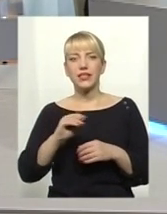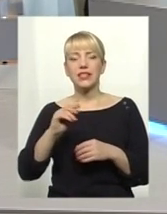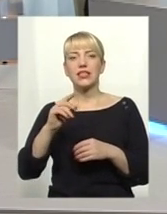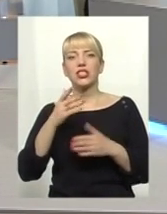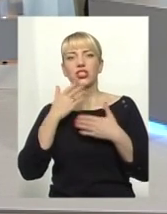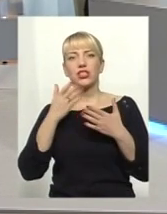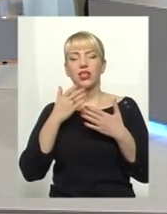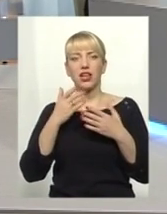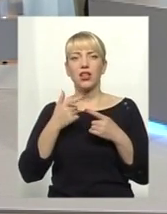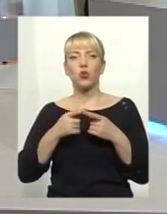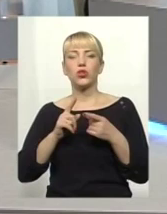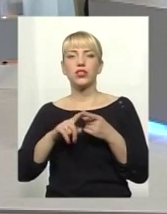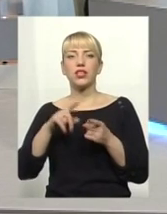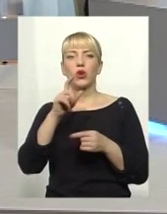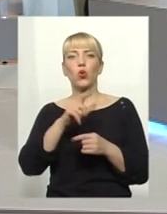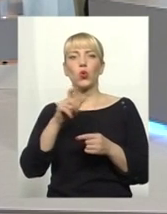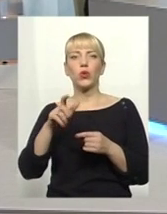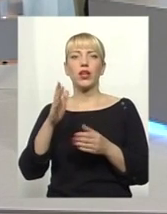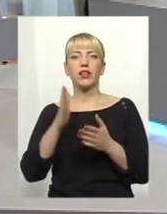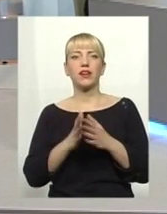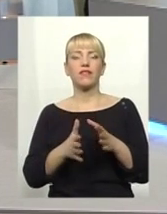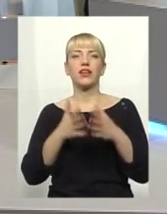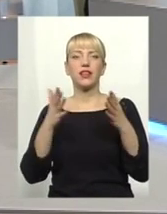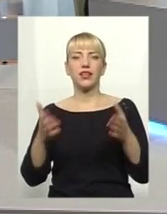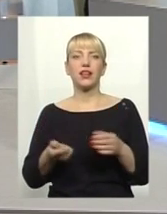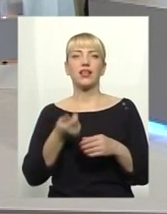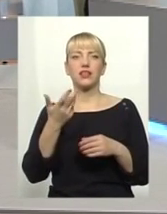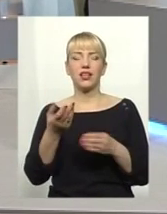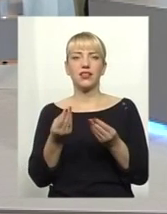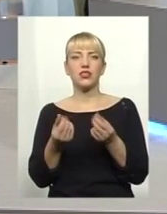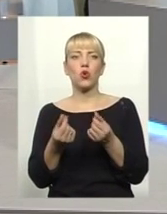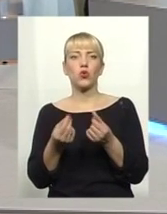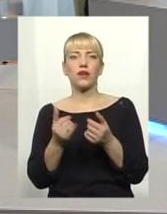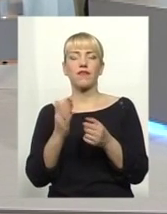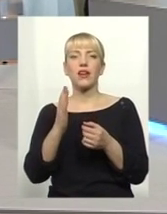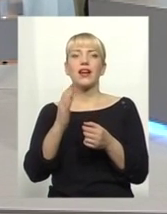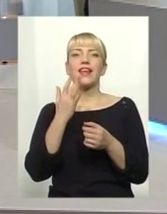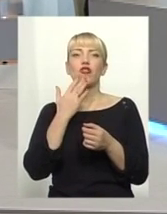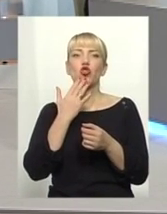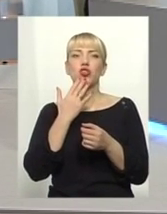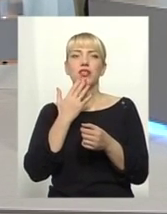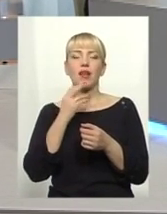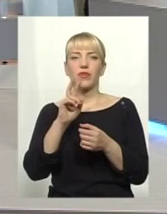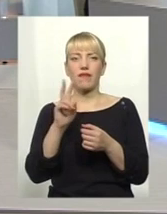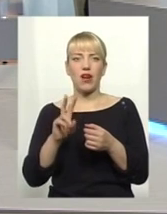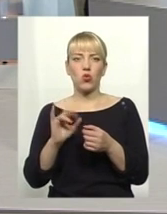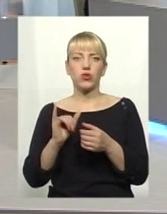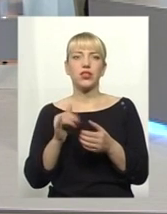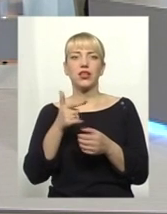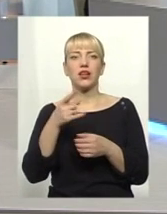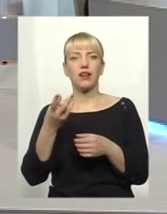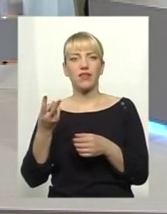читали. От в цих людей є досить велика кількість готівки в іноземній валюті і в гривні.